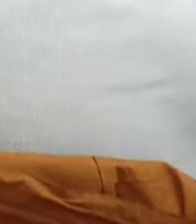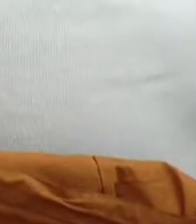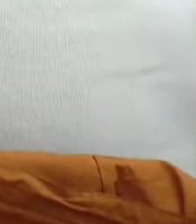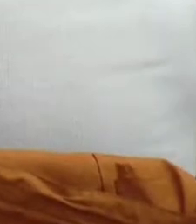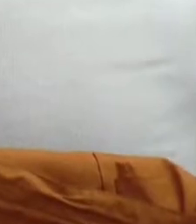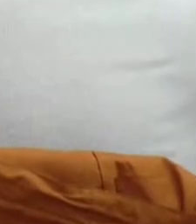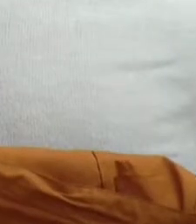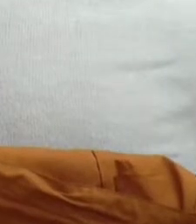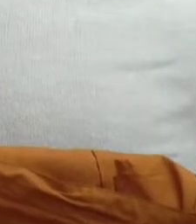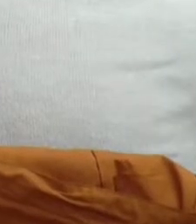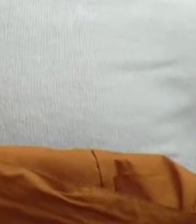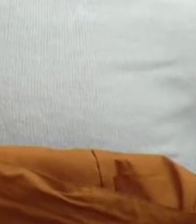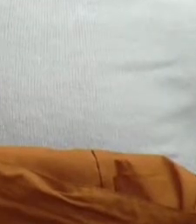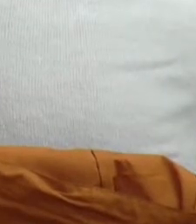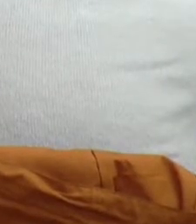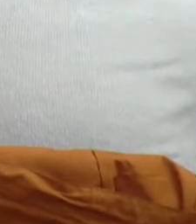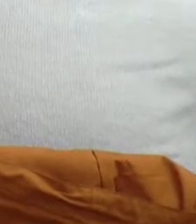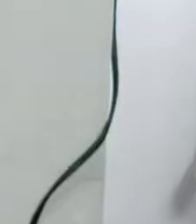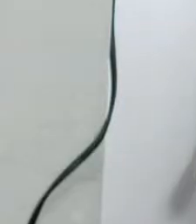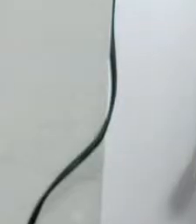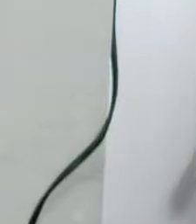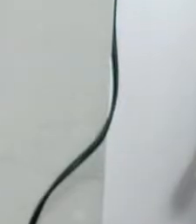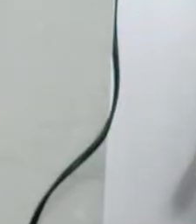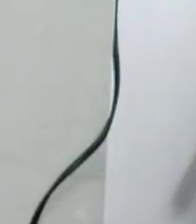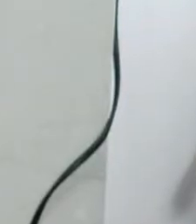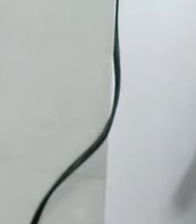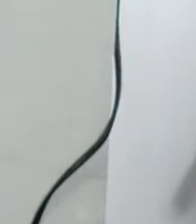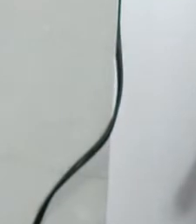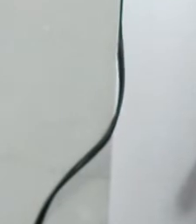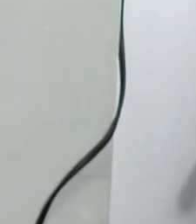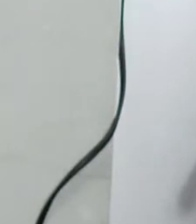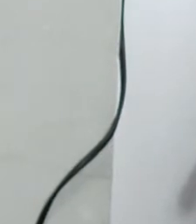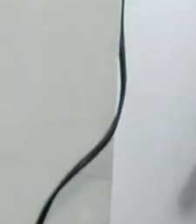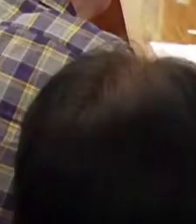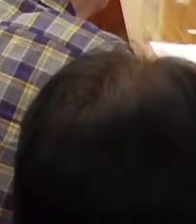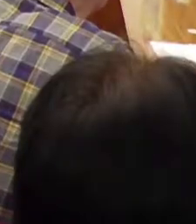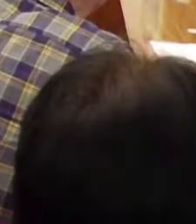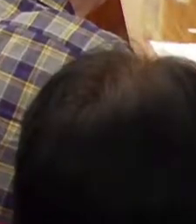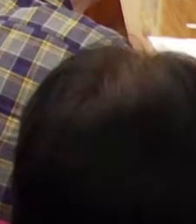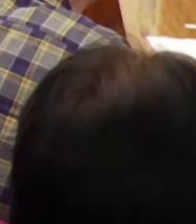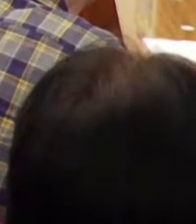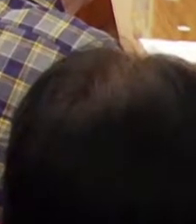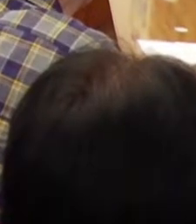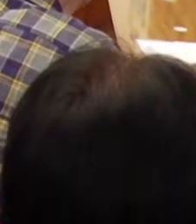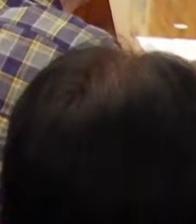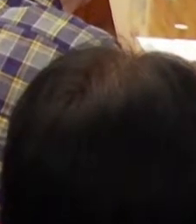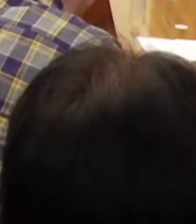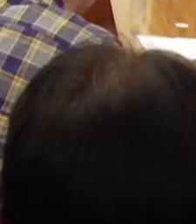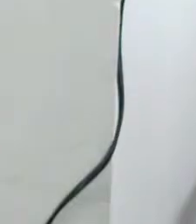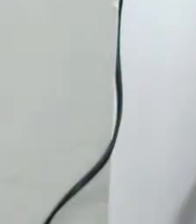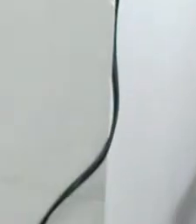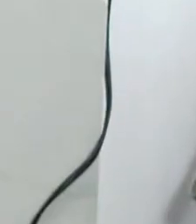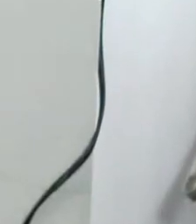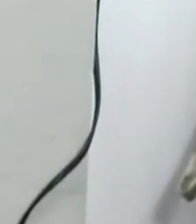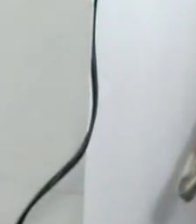Директор комунального підприємства Миколаївоблтеплоенерго Микола Логвінов в підприємство може дати тепло вже 30 жовтня.